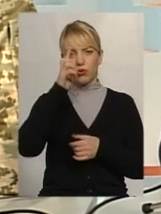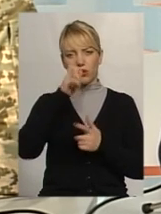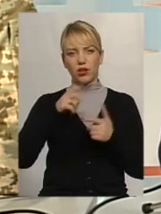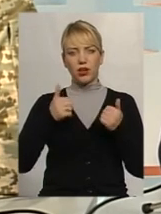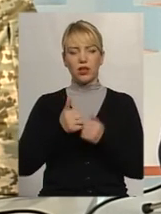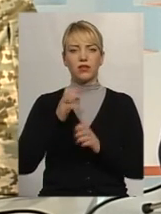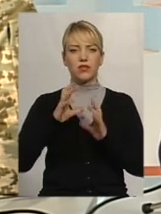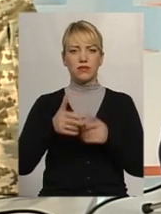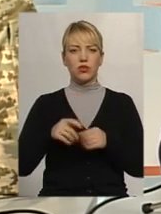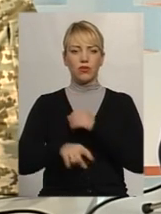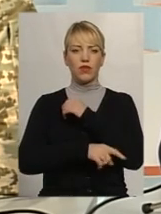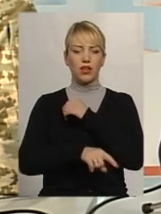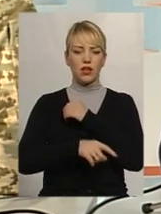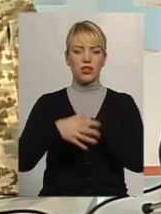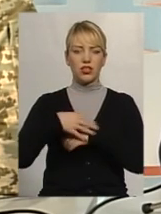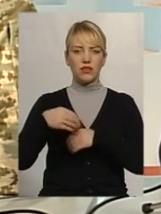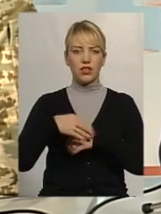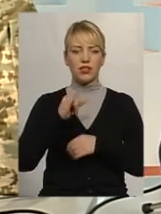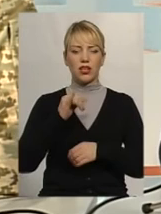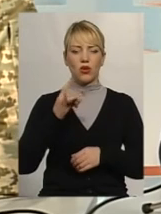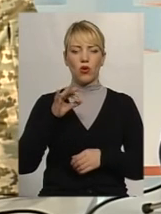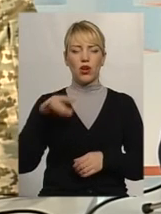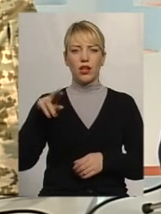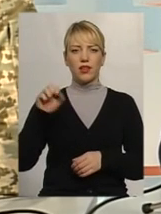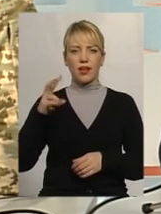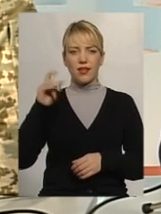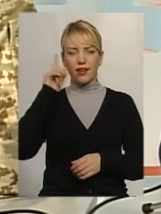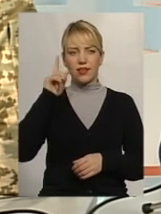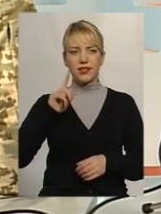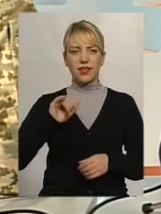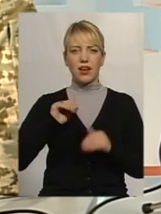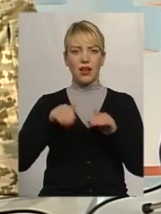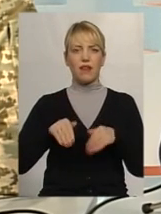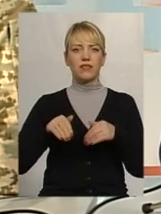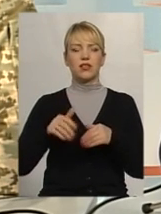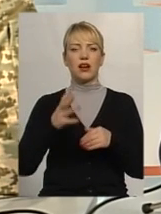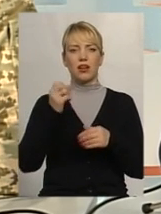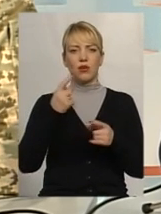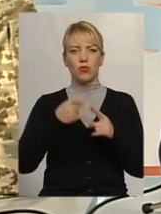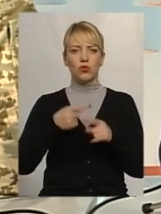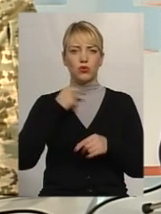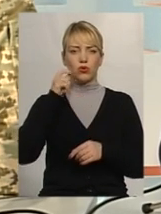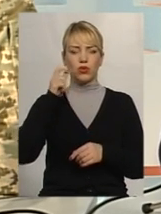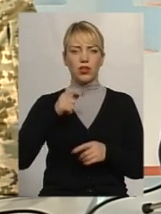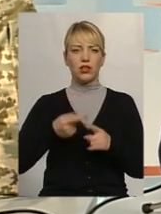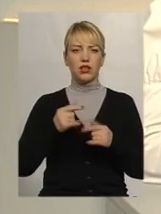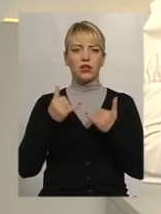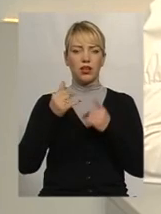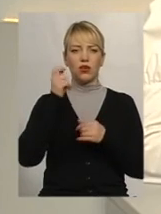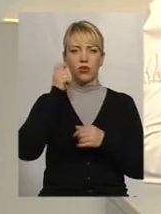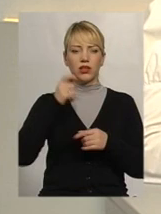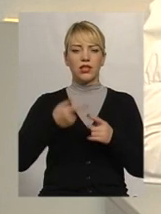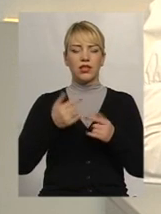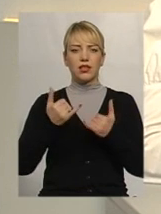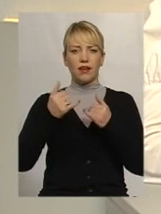Фінляндія, Швеція, Йорданія, Ізраїль та Австралія. Тепер, що додалась і Україна, це для власне військово-промислового